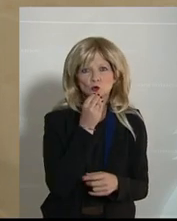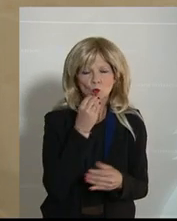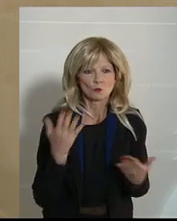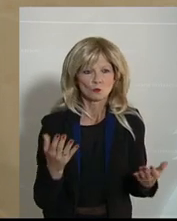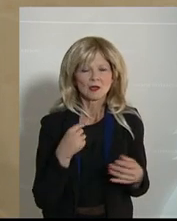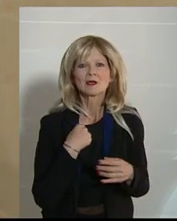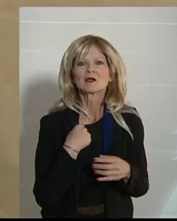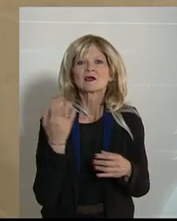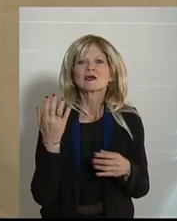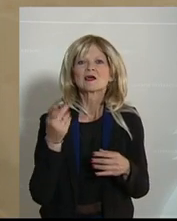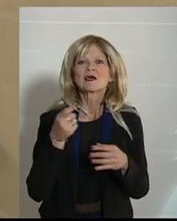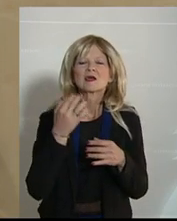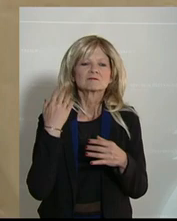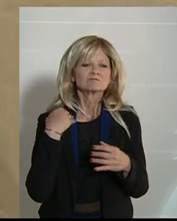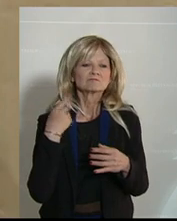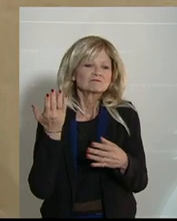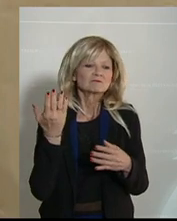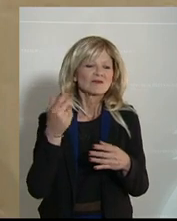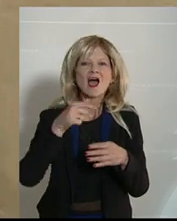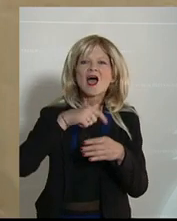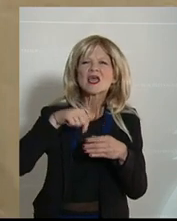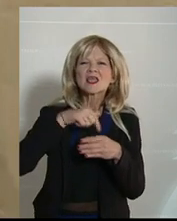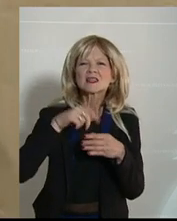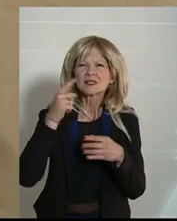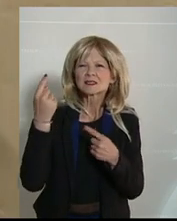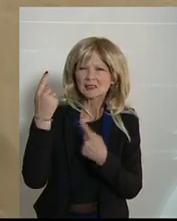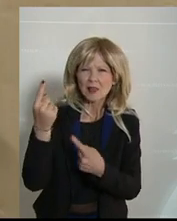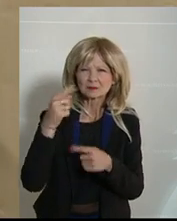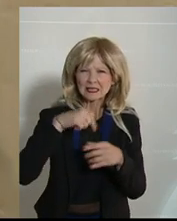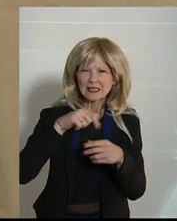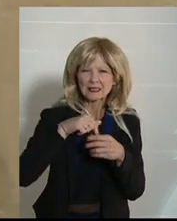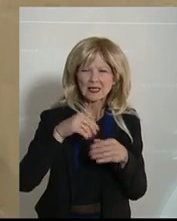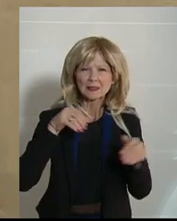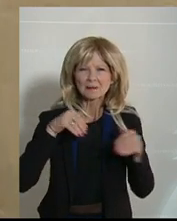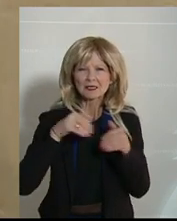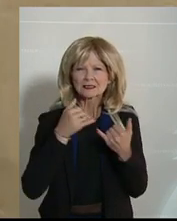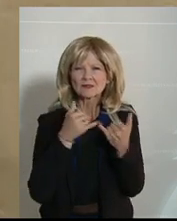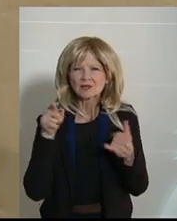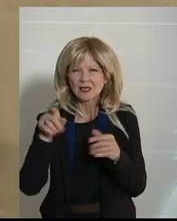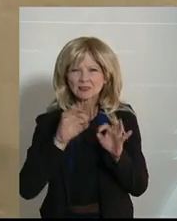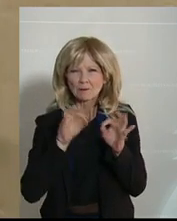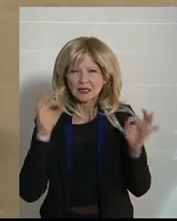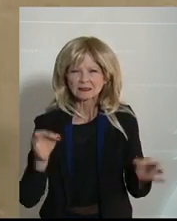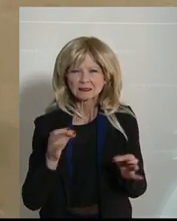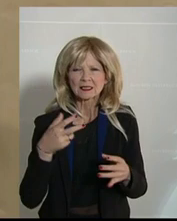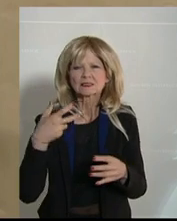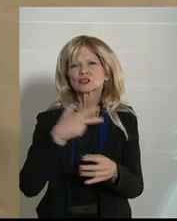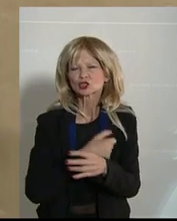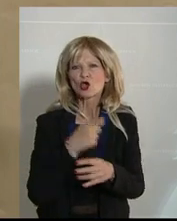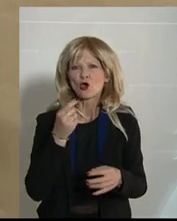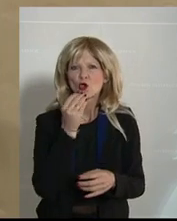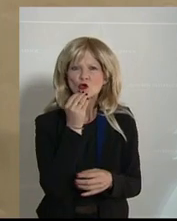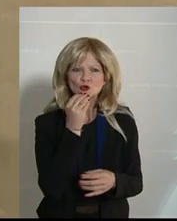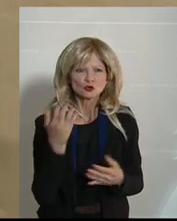Zeit, als der Drogenkonsum passiert ist. Sie sind mit dem Herrn, den Sie Drogenkonsum vorwerfen, 15 Jahre in einer Partei, 15 Jahre Wahlkämpfe,